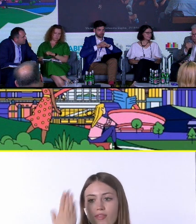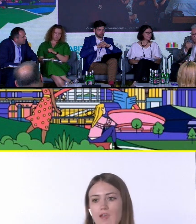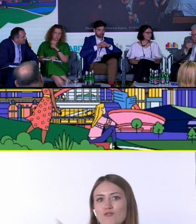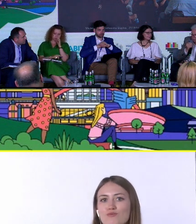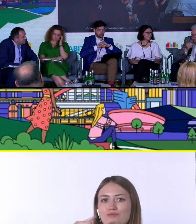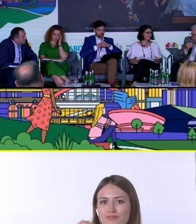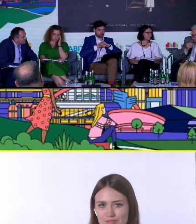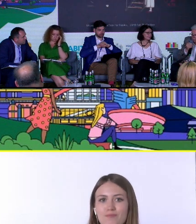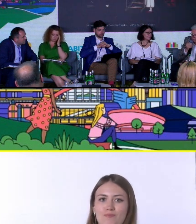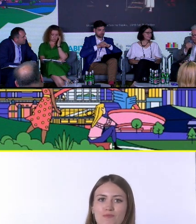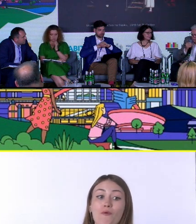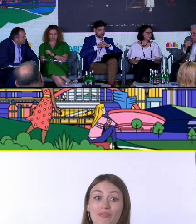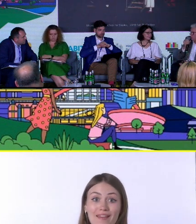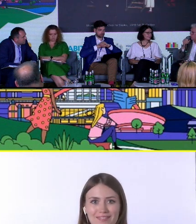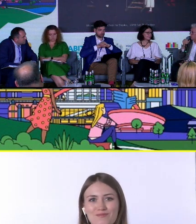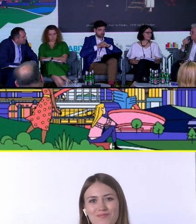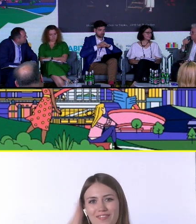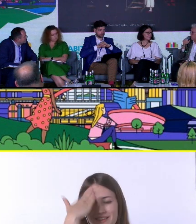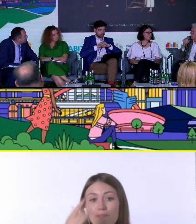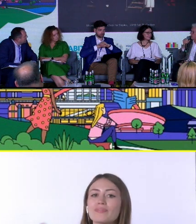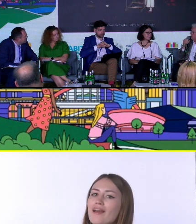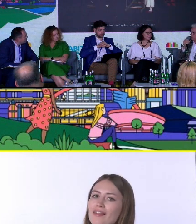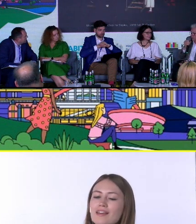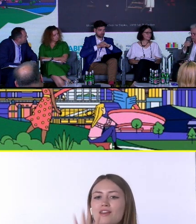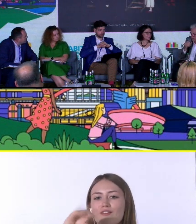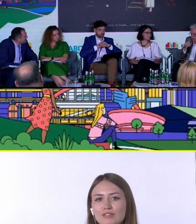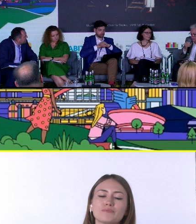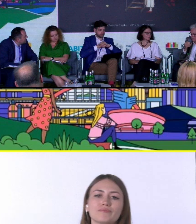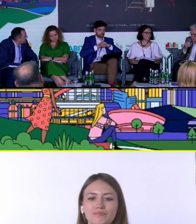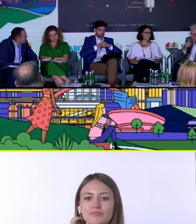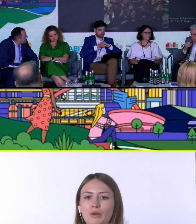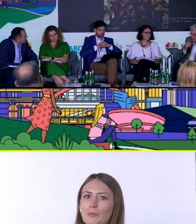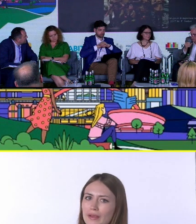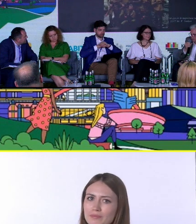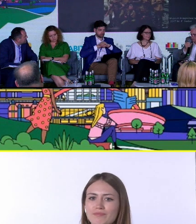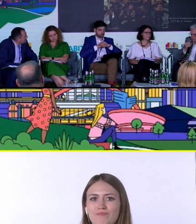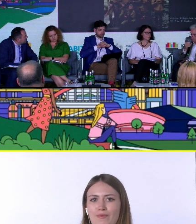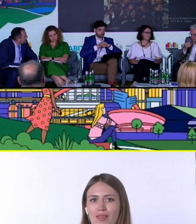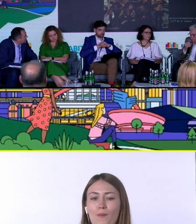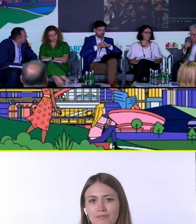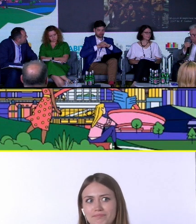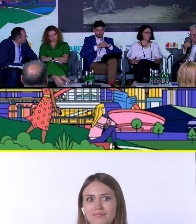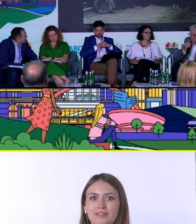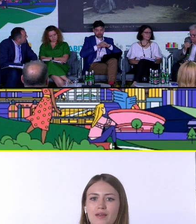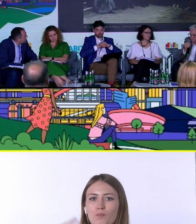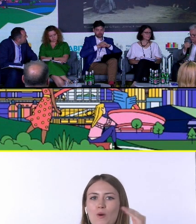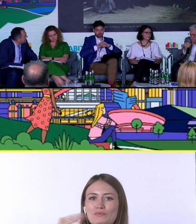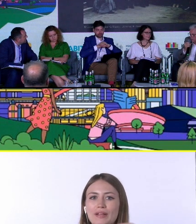technologię. I oczywiście sztuka, która świetnie wypada na tle tych zabytków techniki. Tu parę przykładów.